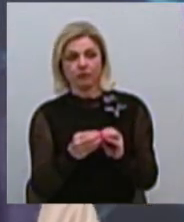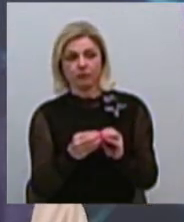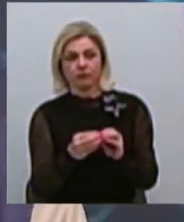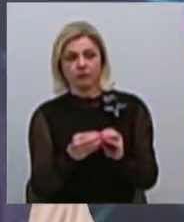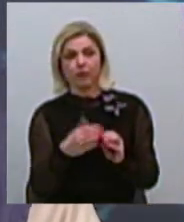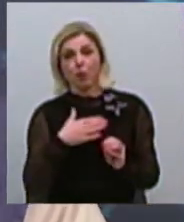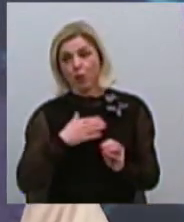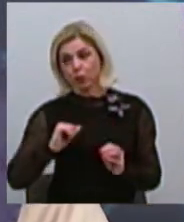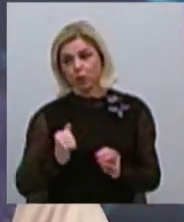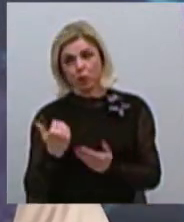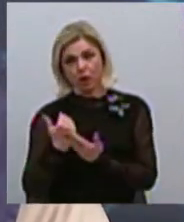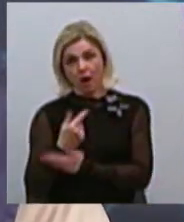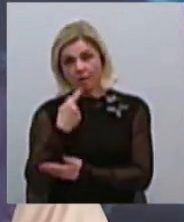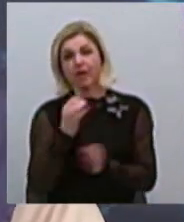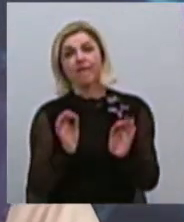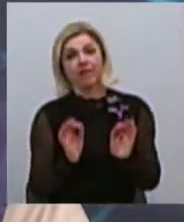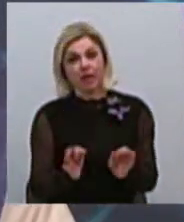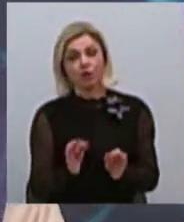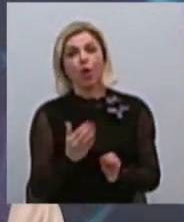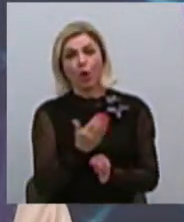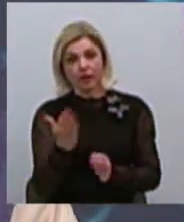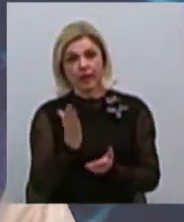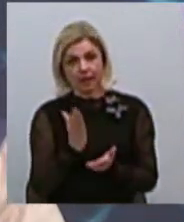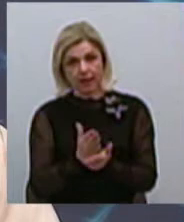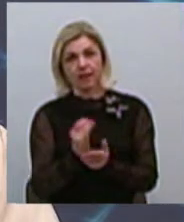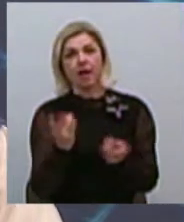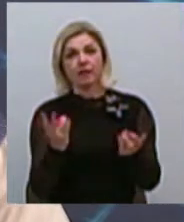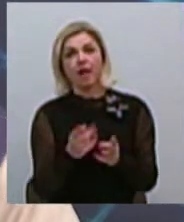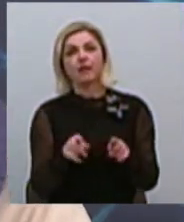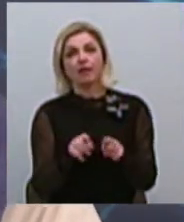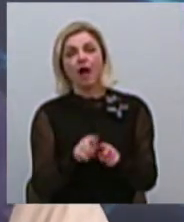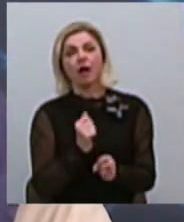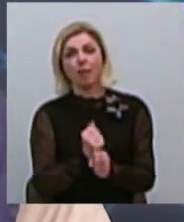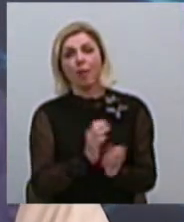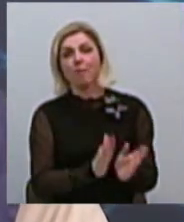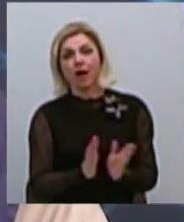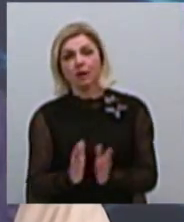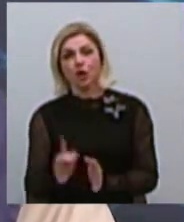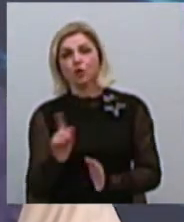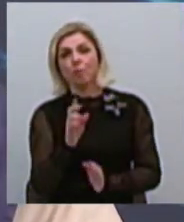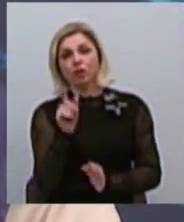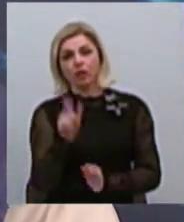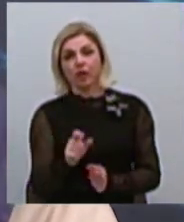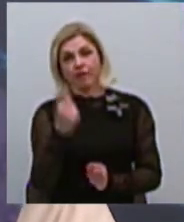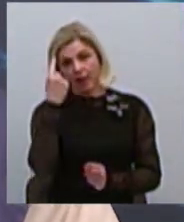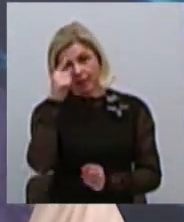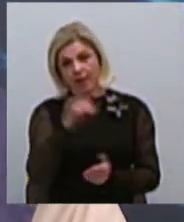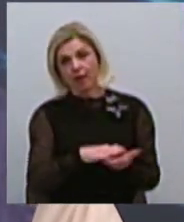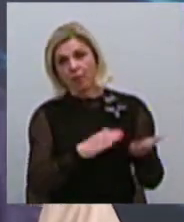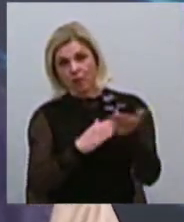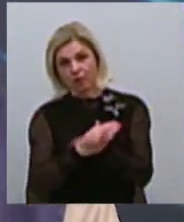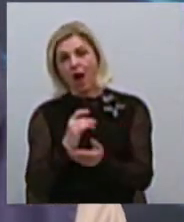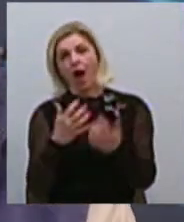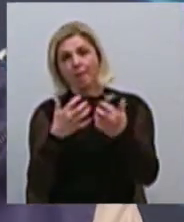мій друг говорить верно. Вони є. І треба, щоб так працював механізм, щоб людина подав ідею, а вже маховик